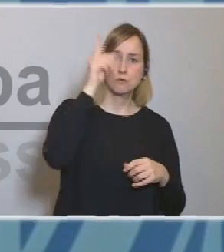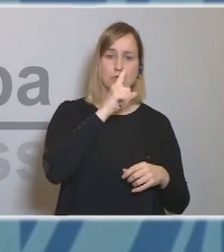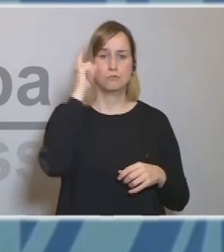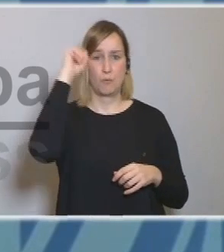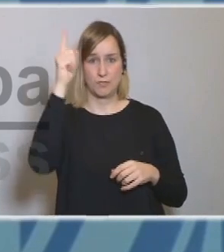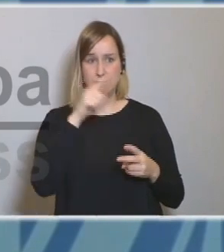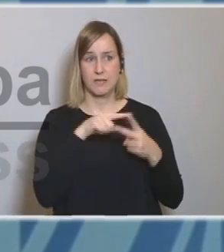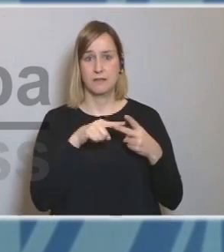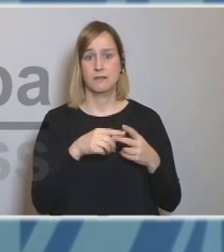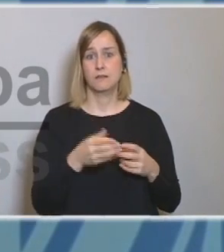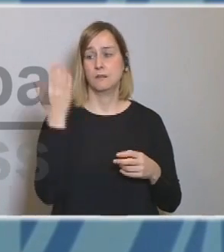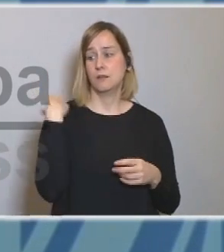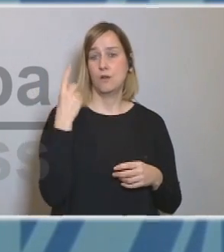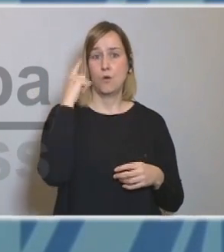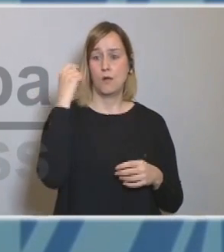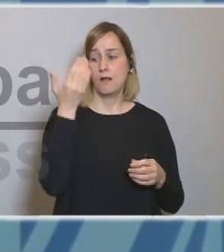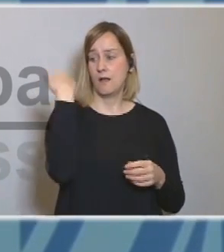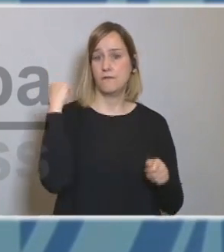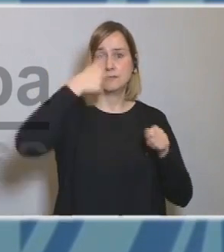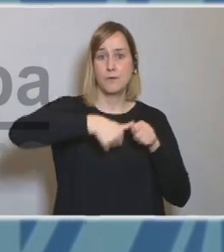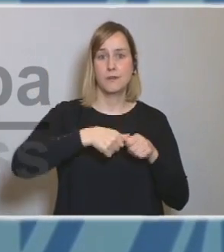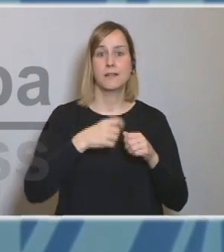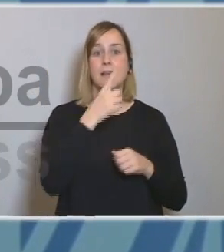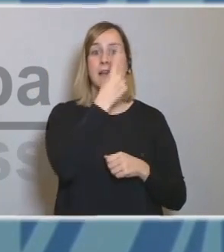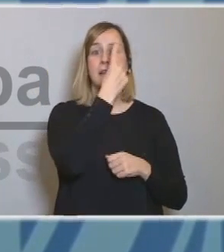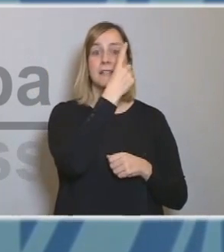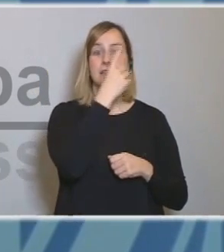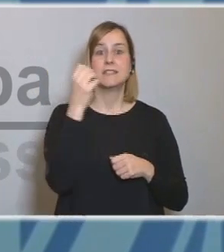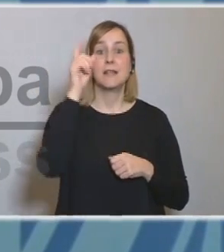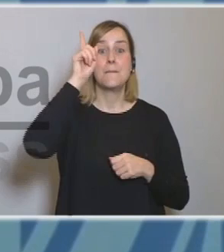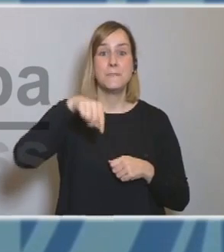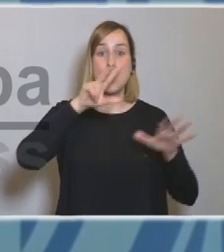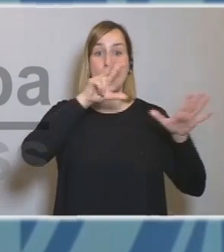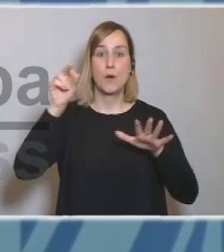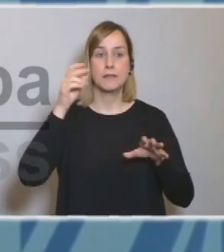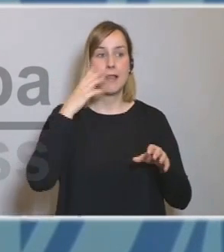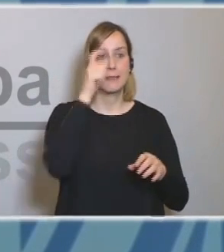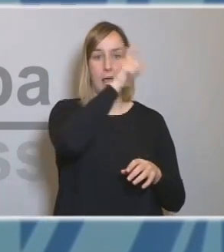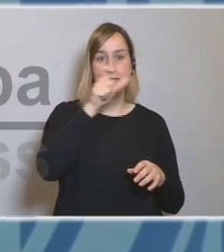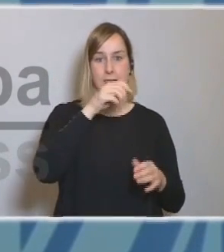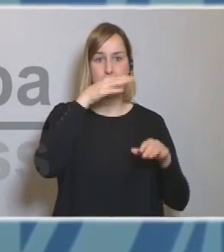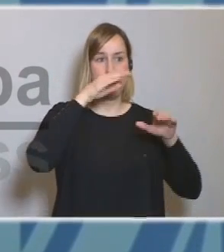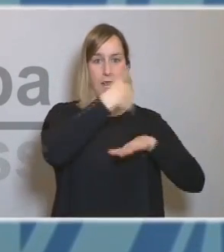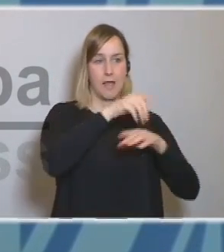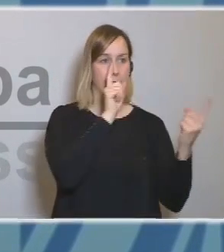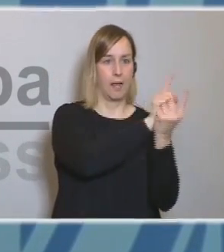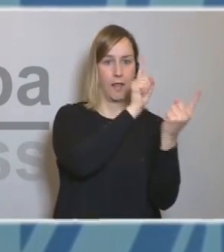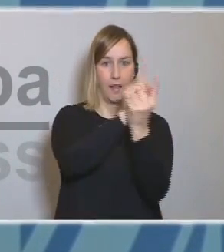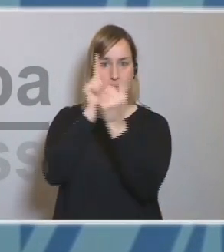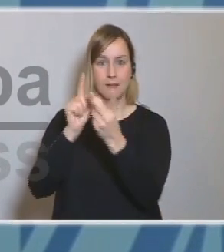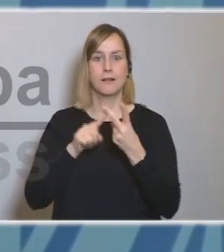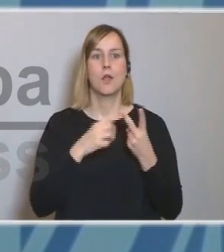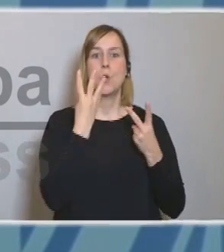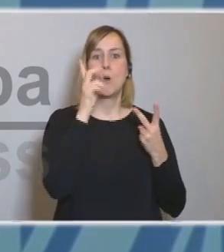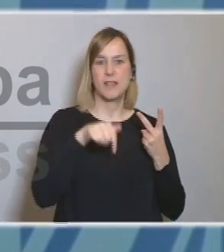Al llarg de les darreres 24 hores s'han realitzat 7.080 identificacions a persones, 4.733